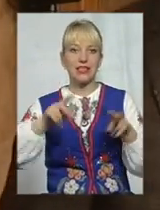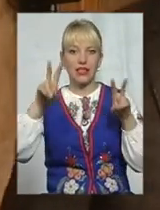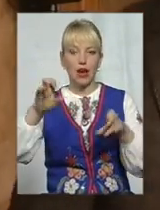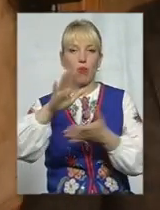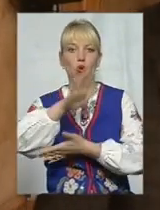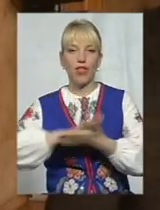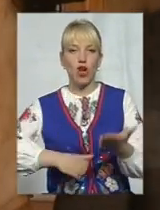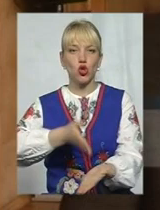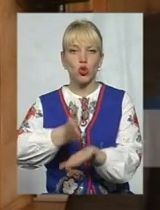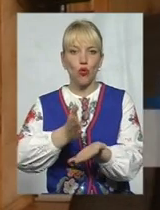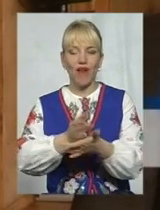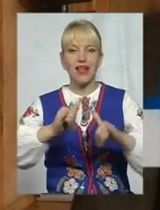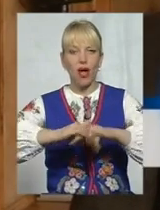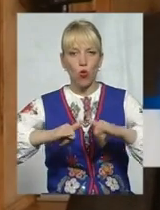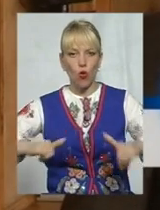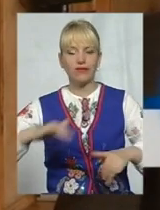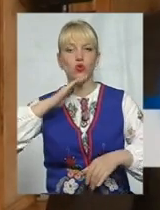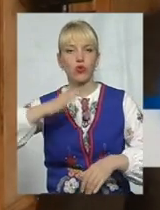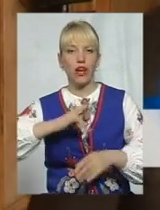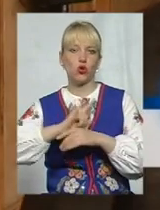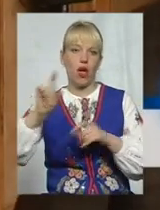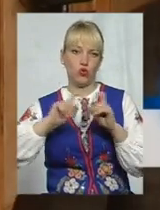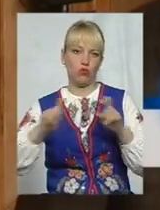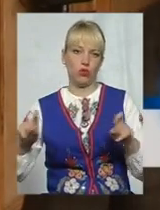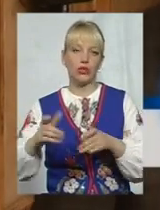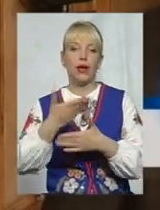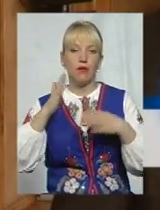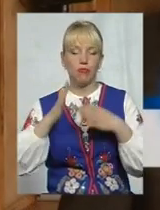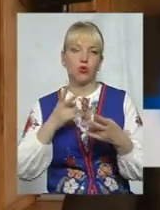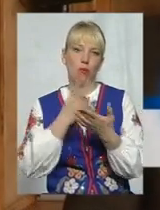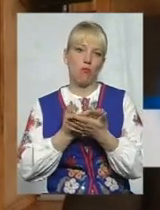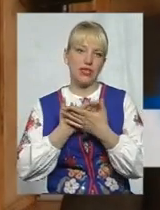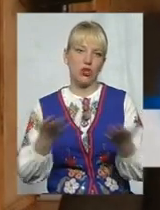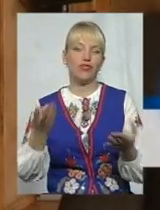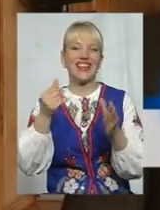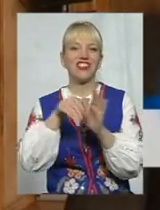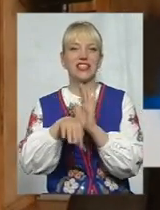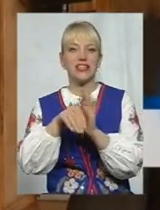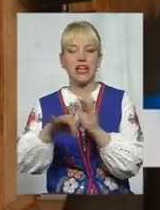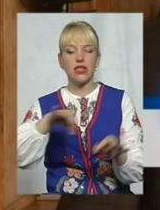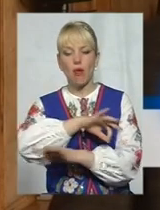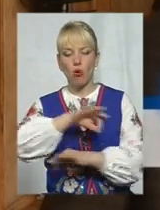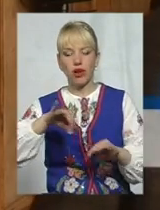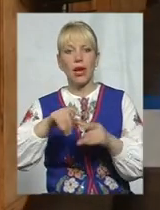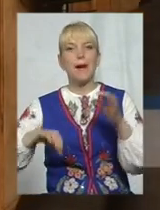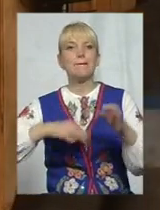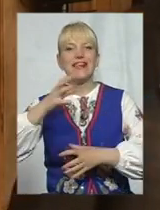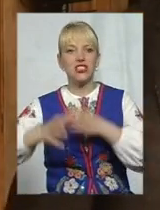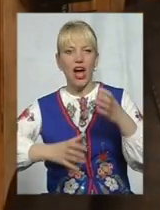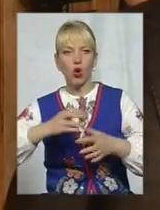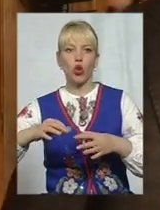існування, розвитку нашого аеропорту. Ми будемо презентувати один з інвестиційних проєктів, міжнародний аеропорт Хмельницький,